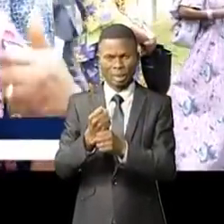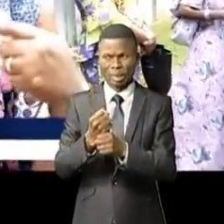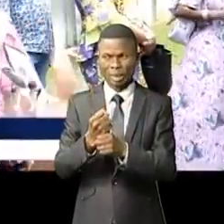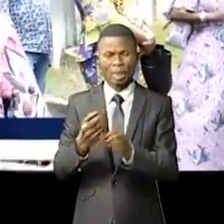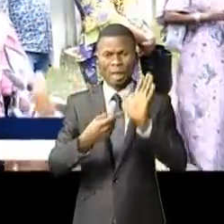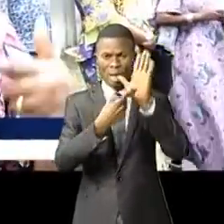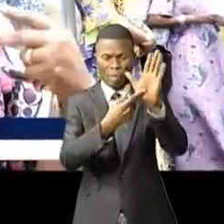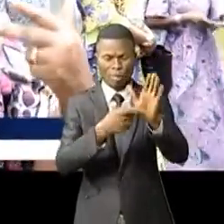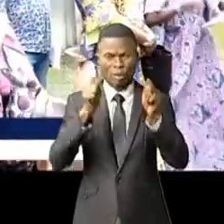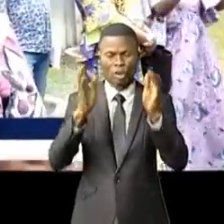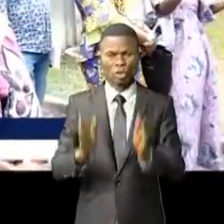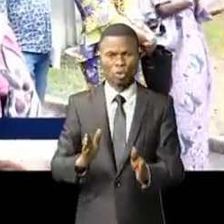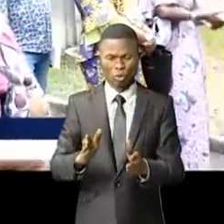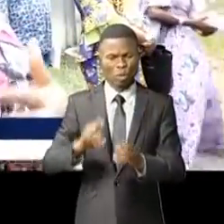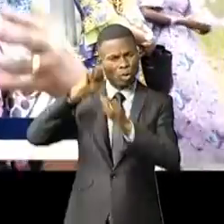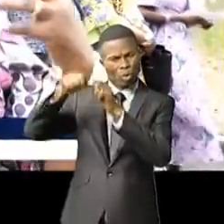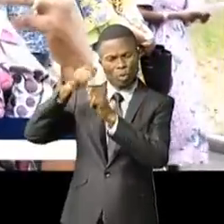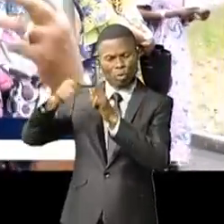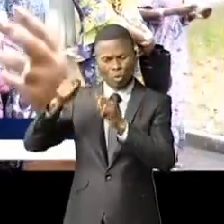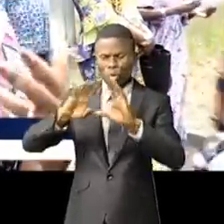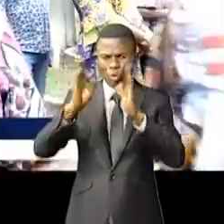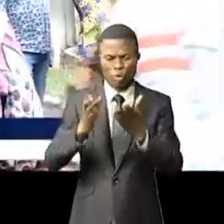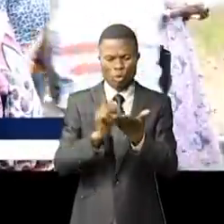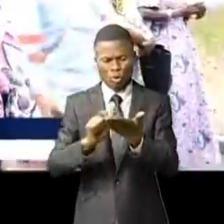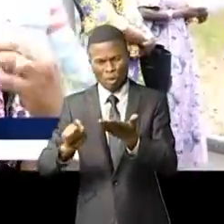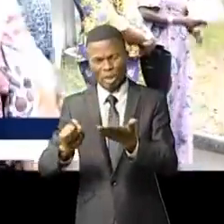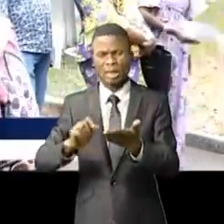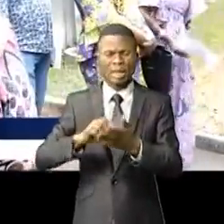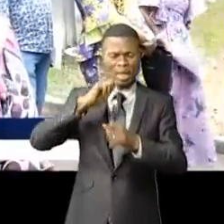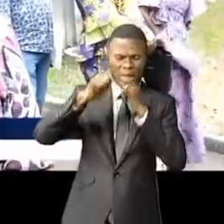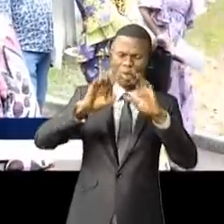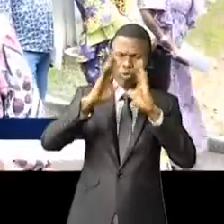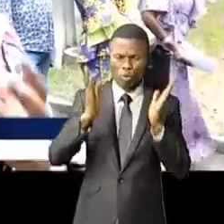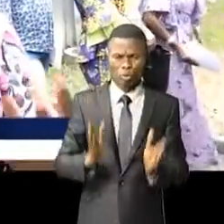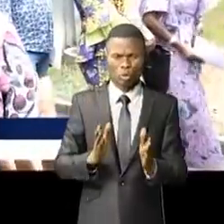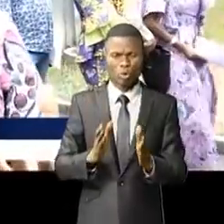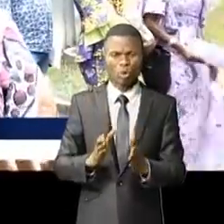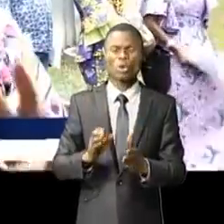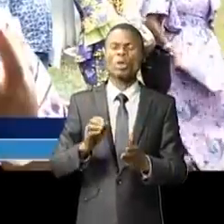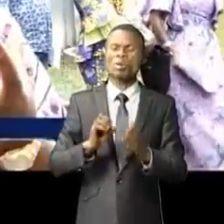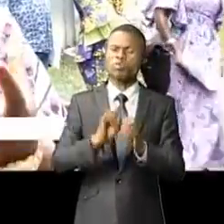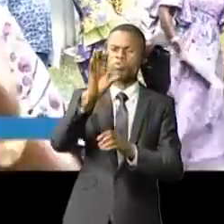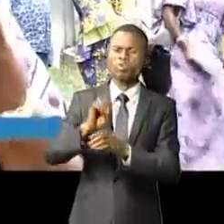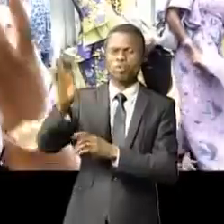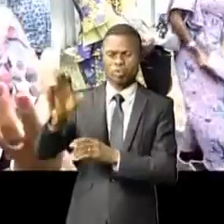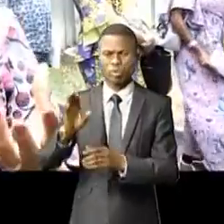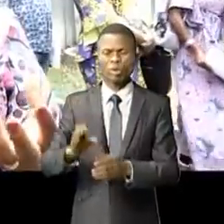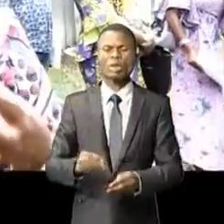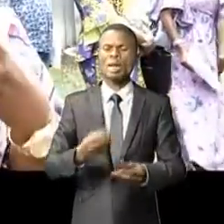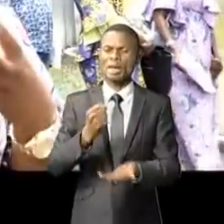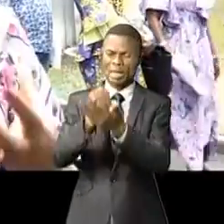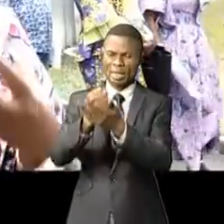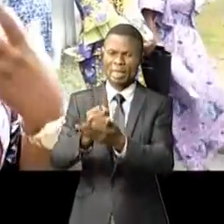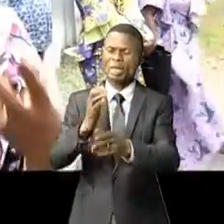présentation, le reportage, le secrétaire de rédaction, le caméramen et même le monteur. Cela pour donner du volume